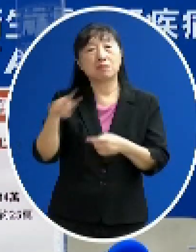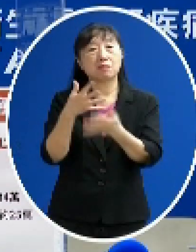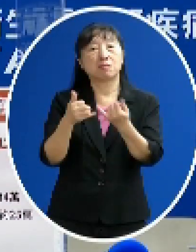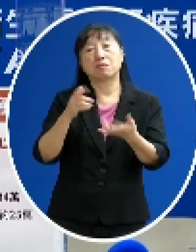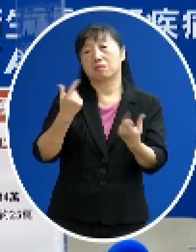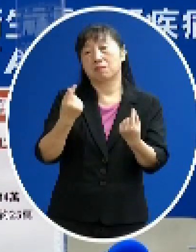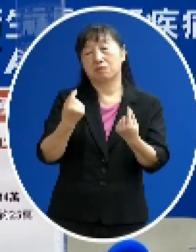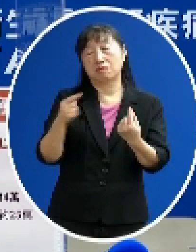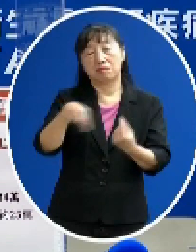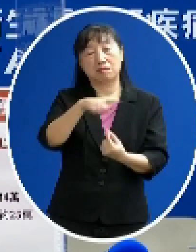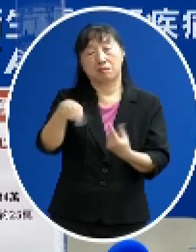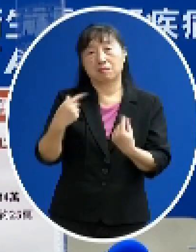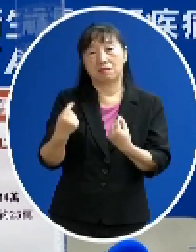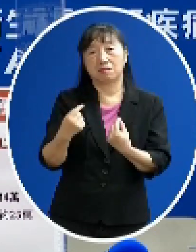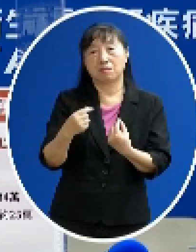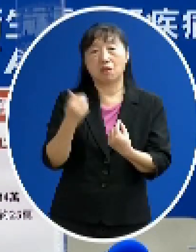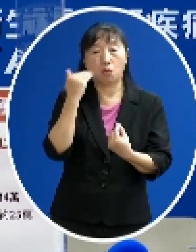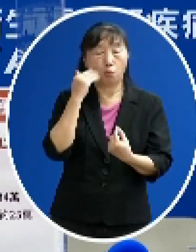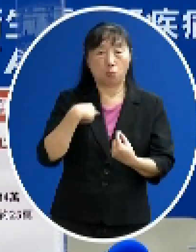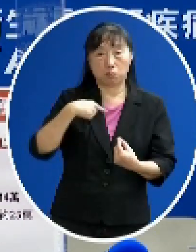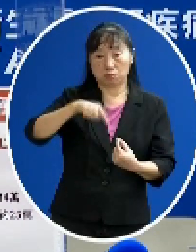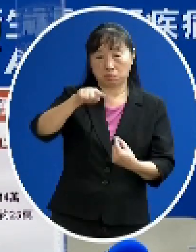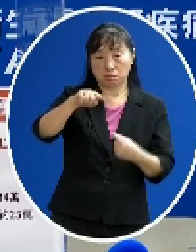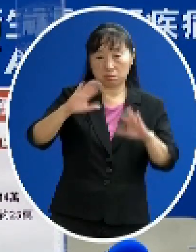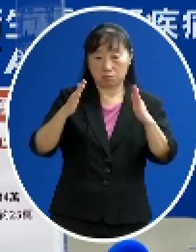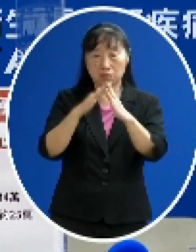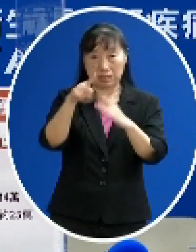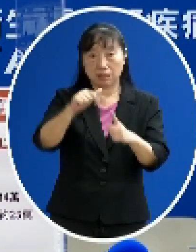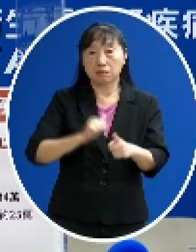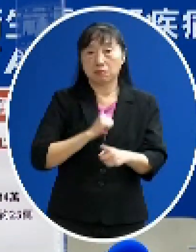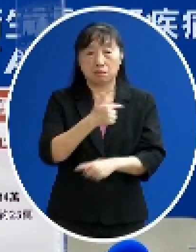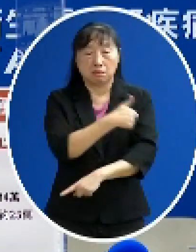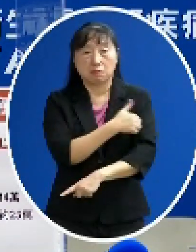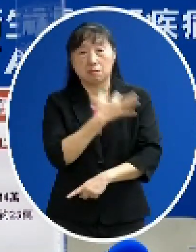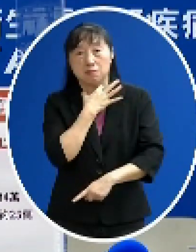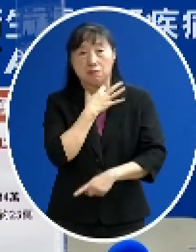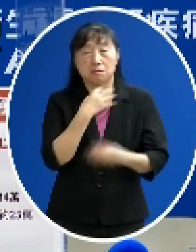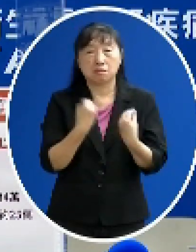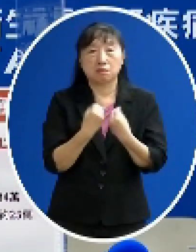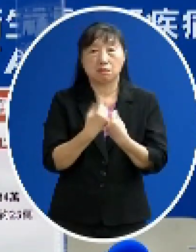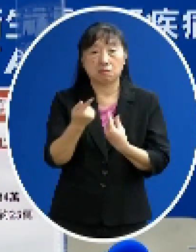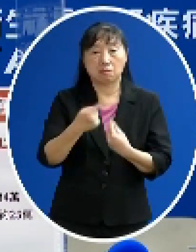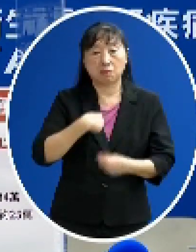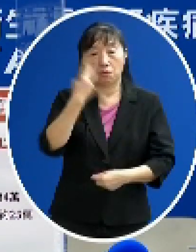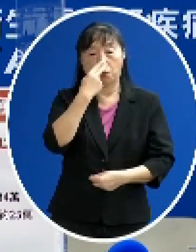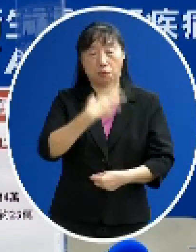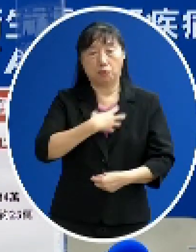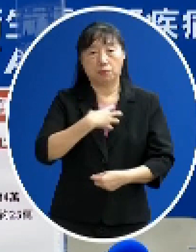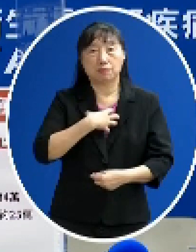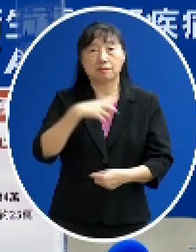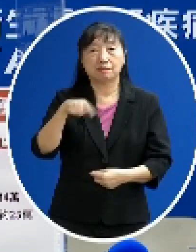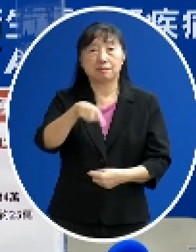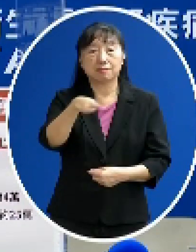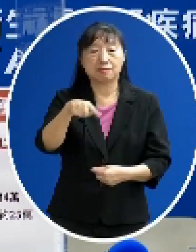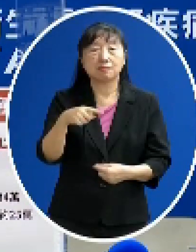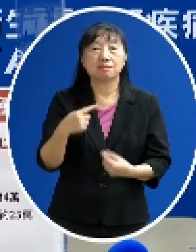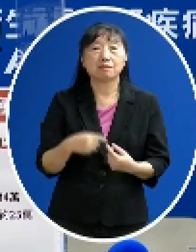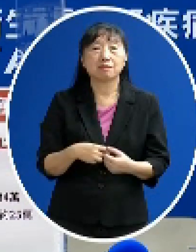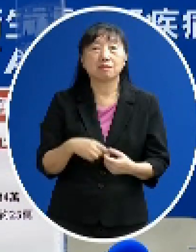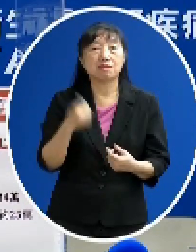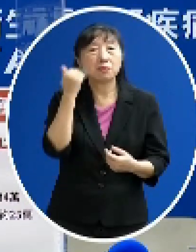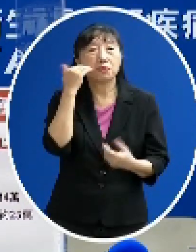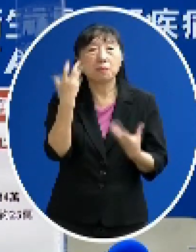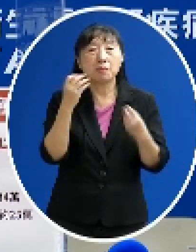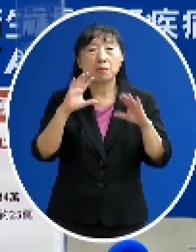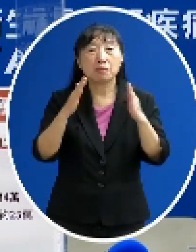好 跟大家是一樣但是如果你要去的地方是沒有得可以打的或者區域地方是風險很高的一般來講沒有得打也差不多